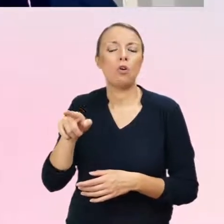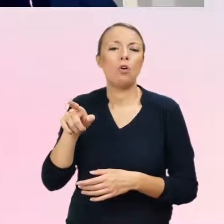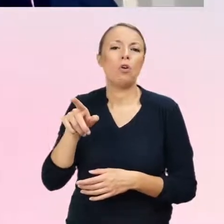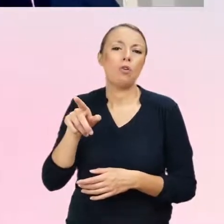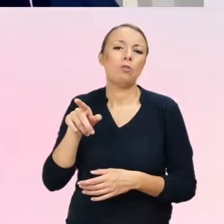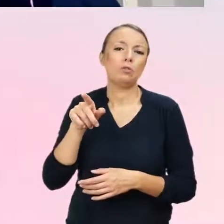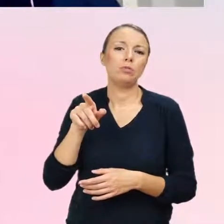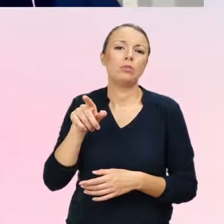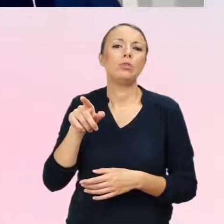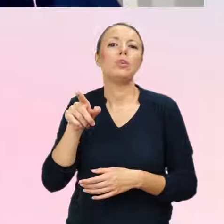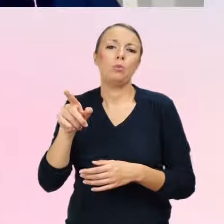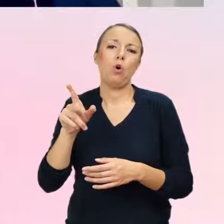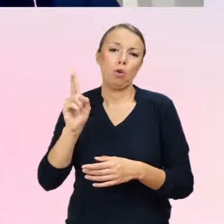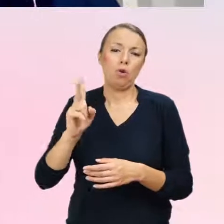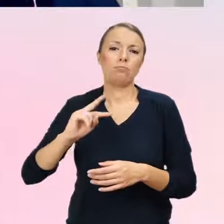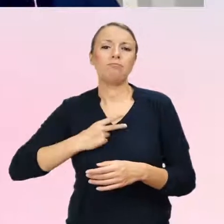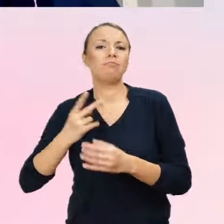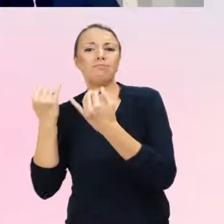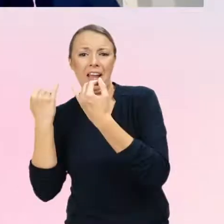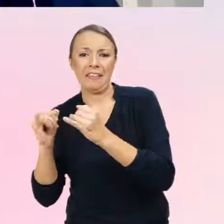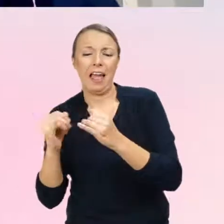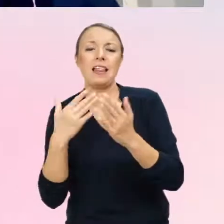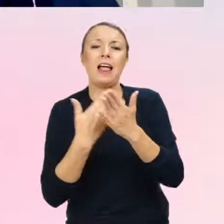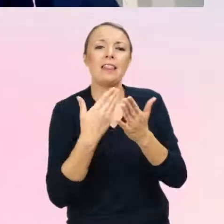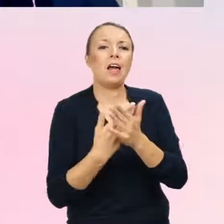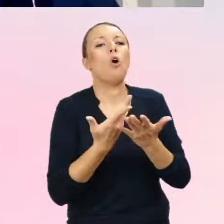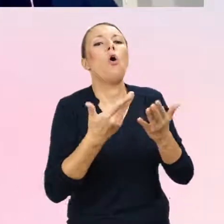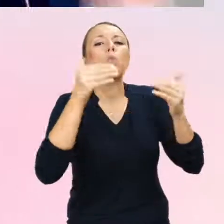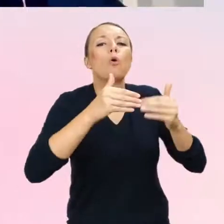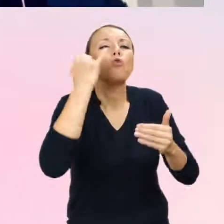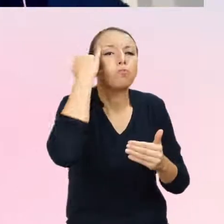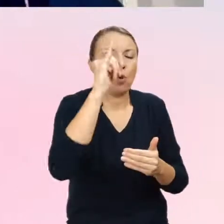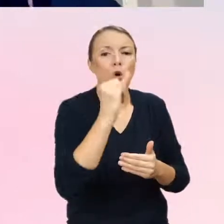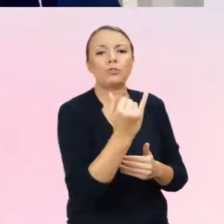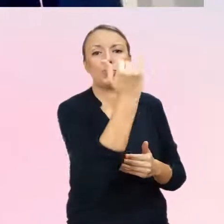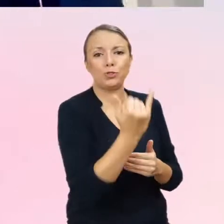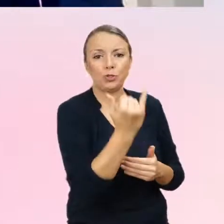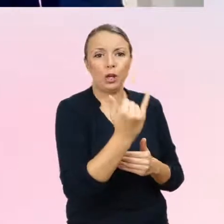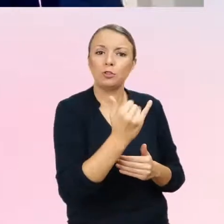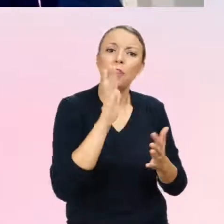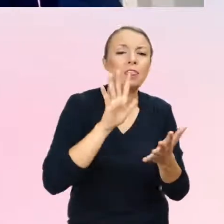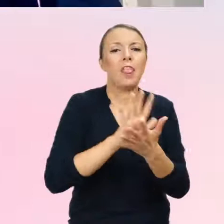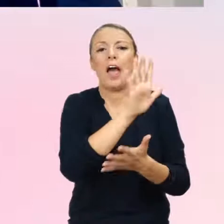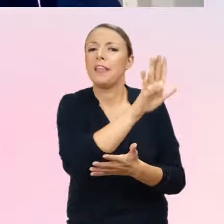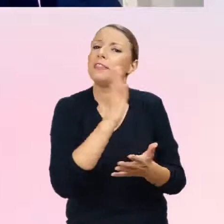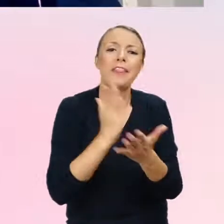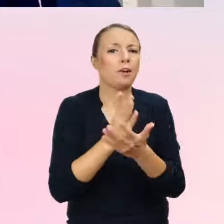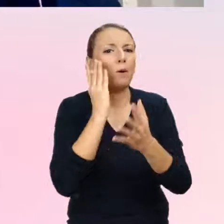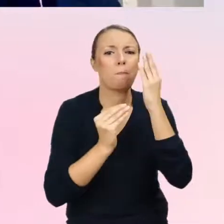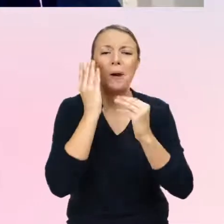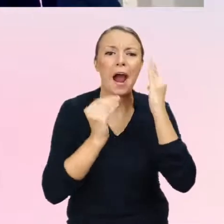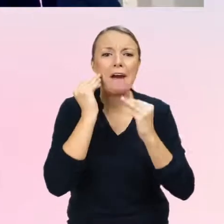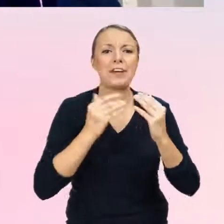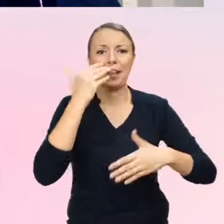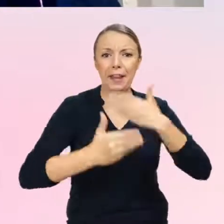urodzeniu. Mogło to być mylne w odniesieniu do późniejszego, dalszej obserwacji tej